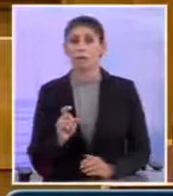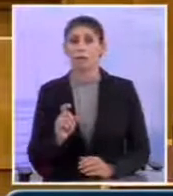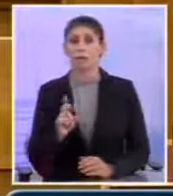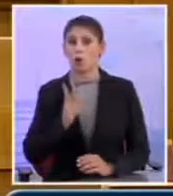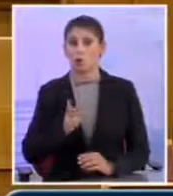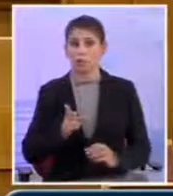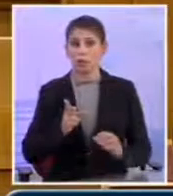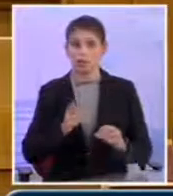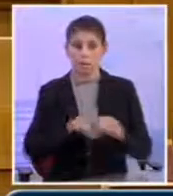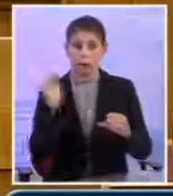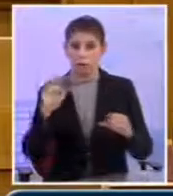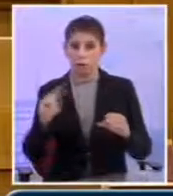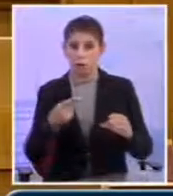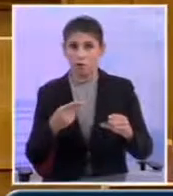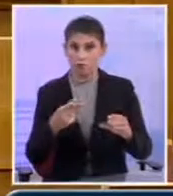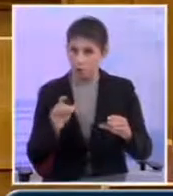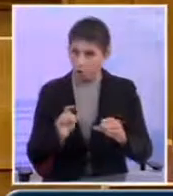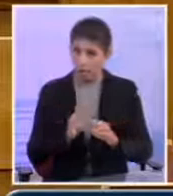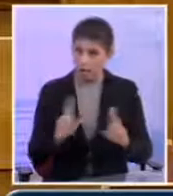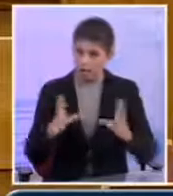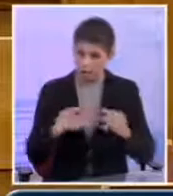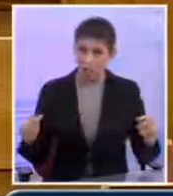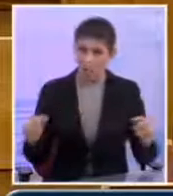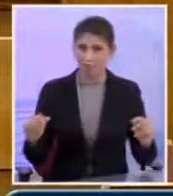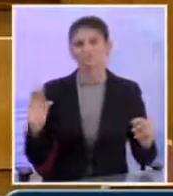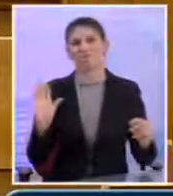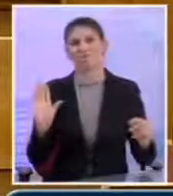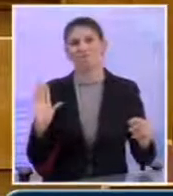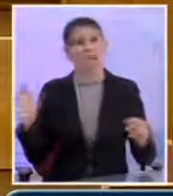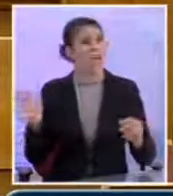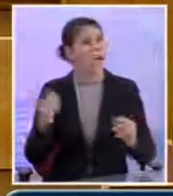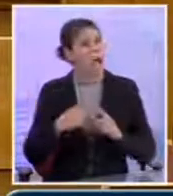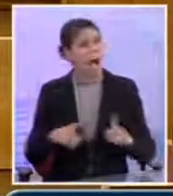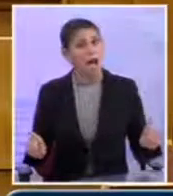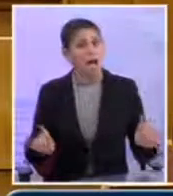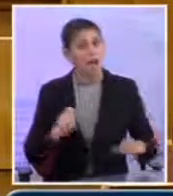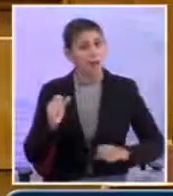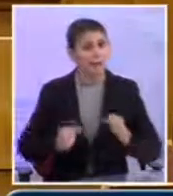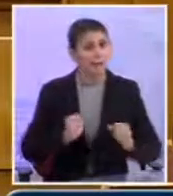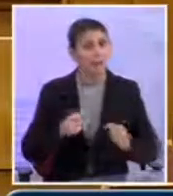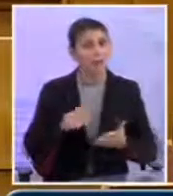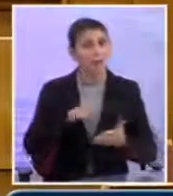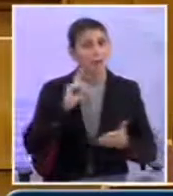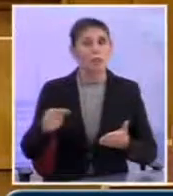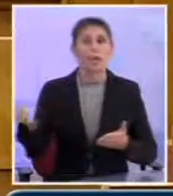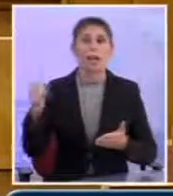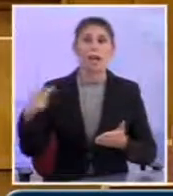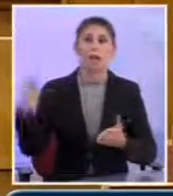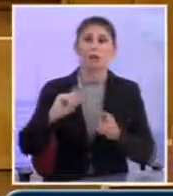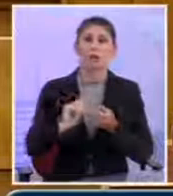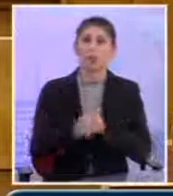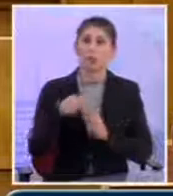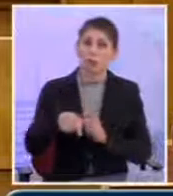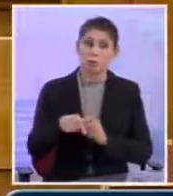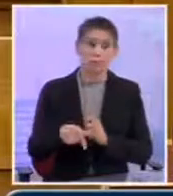κίνδυνος του Brexit Άλλο η μάχη με τη φοροδιαφυγή Και άλλο να φέρνουμε τροπολογίες Αν αυτή